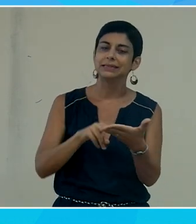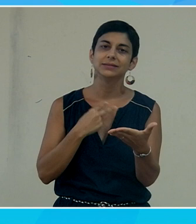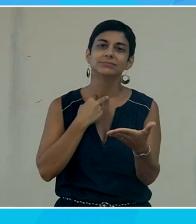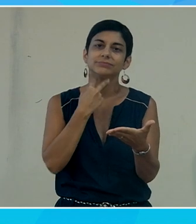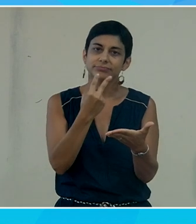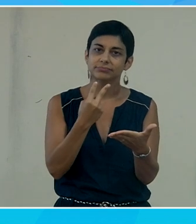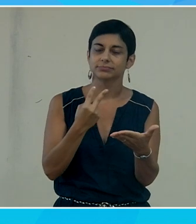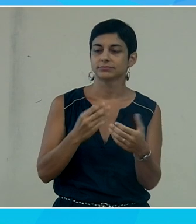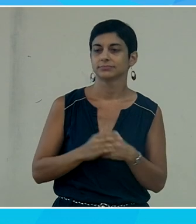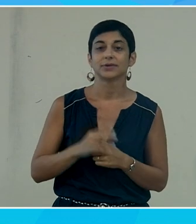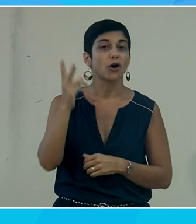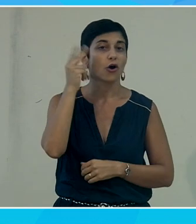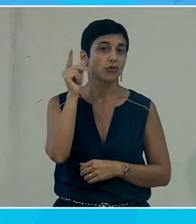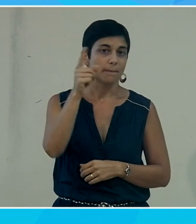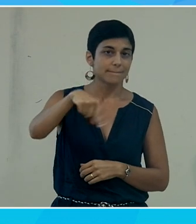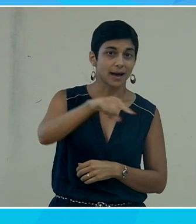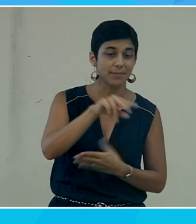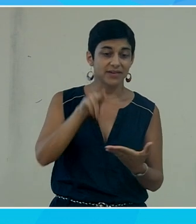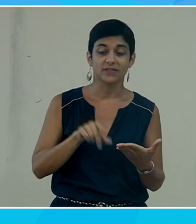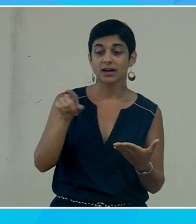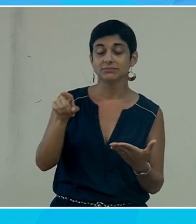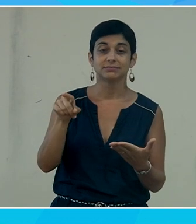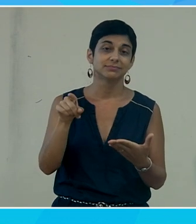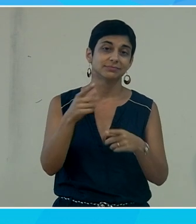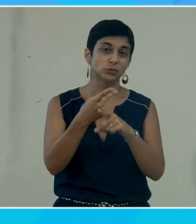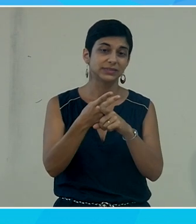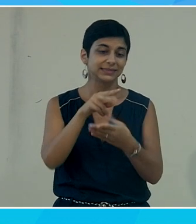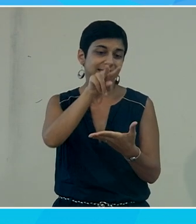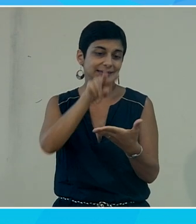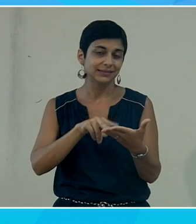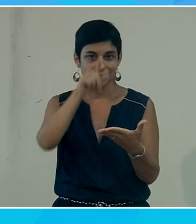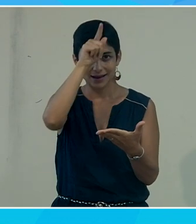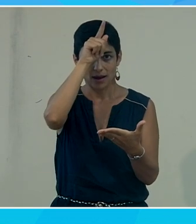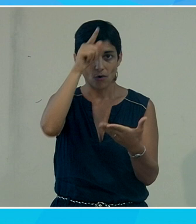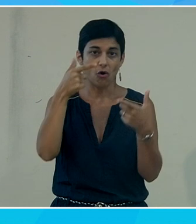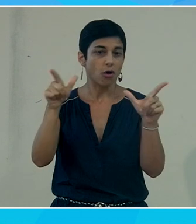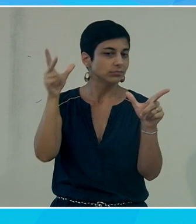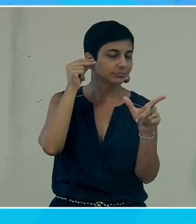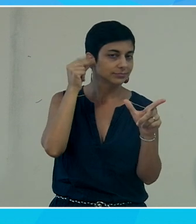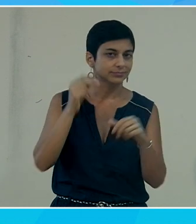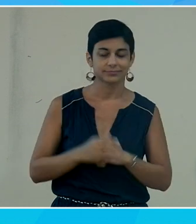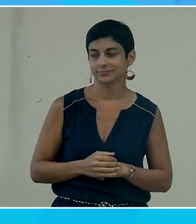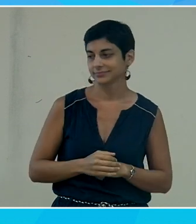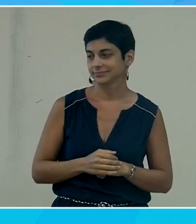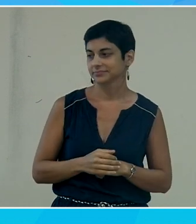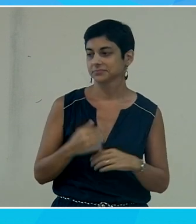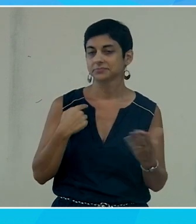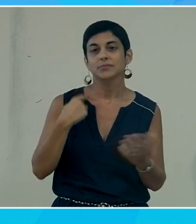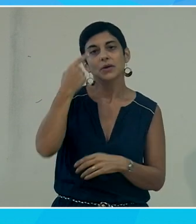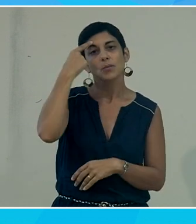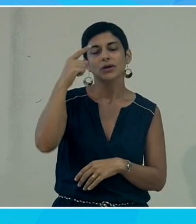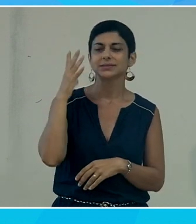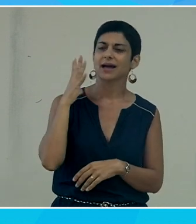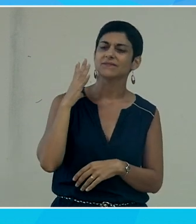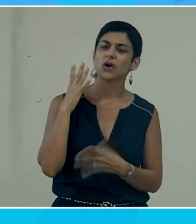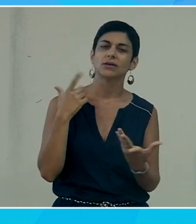alors vous ne l'entendez pas mais en réalité il est en train de lire en allemand le texte avec une fluidité qui est assez étonnante moi je repense au synthétiseur vocal